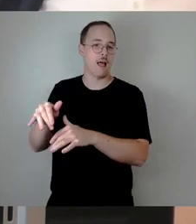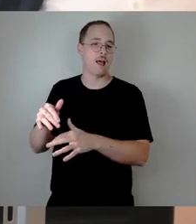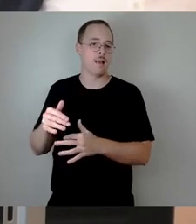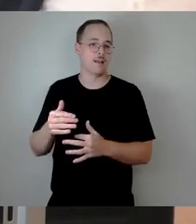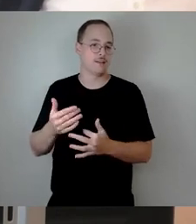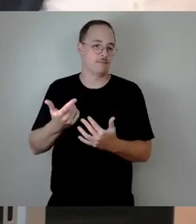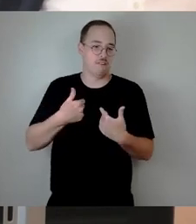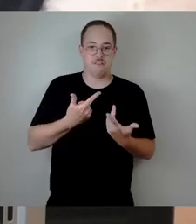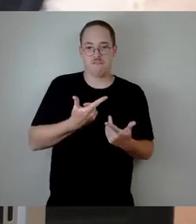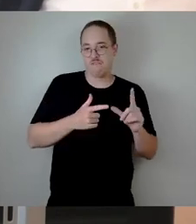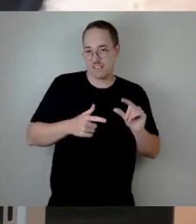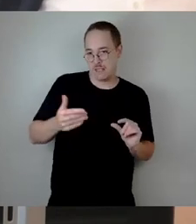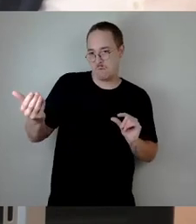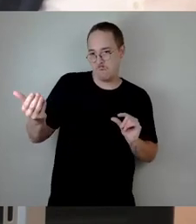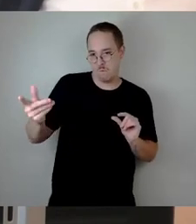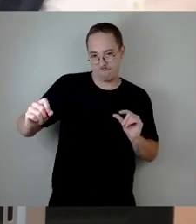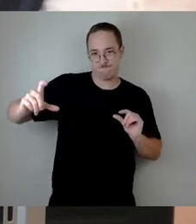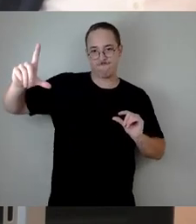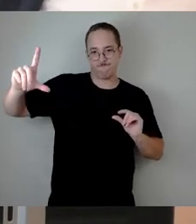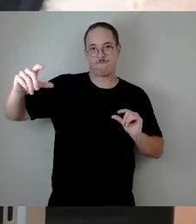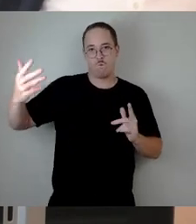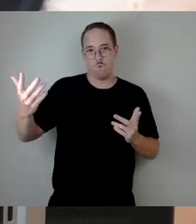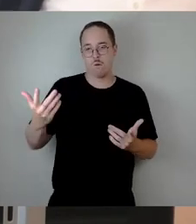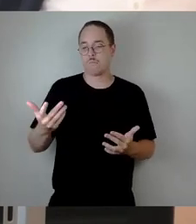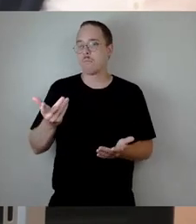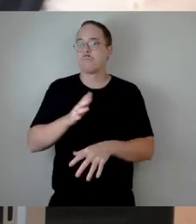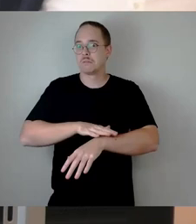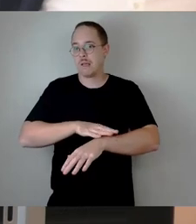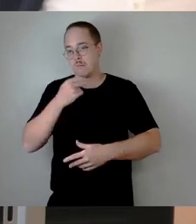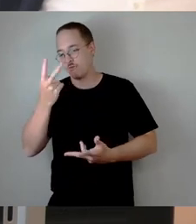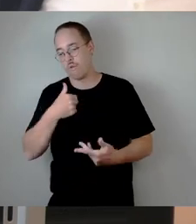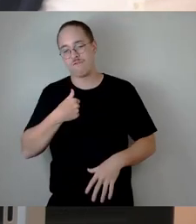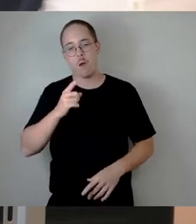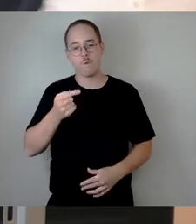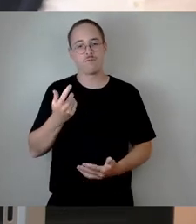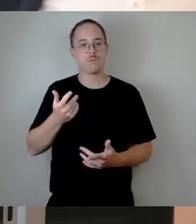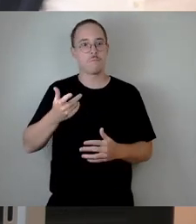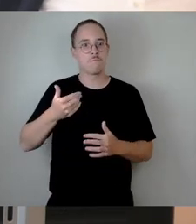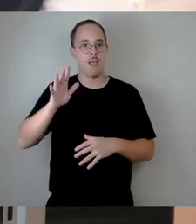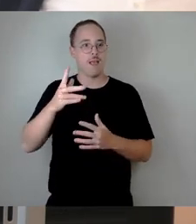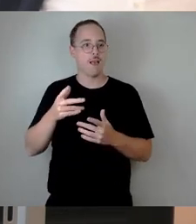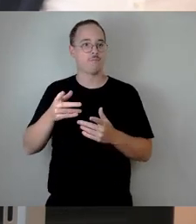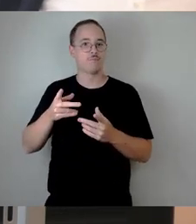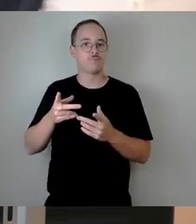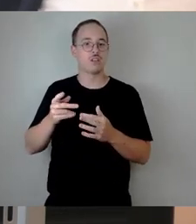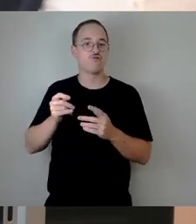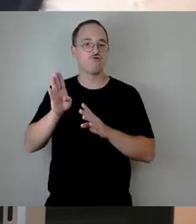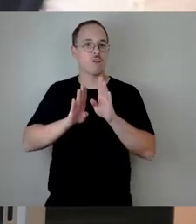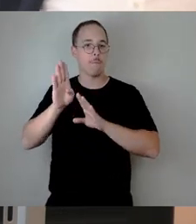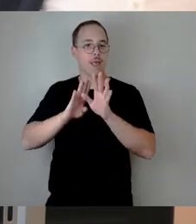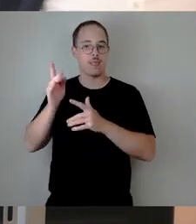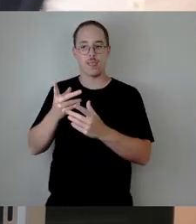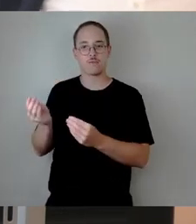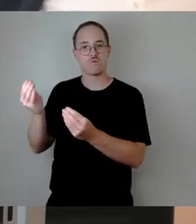Wir haben den größten Zuwachs gehabt. War auch keine Kunst, ja. Aber, dass die natürlich eine andere